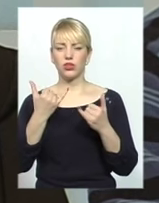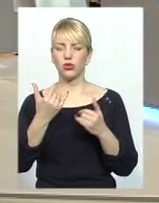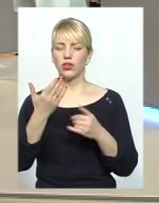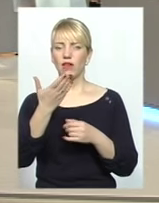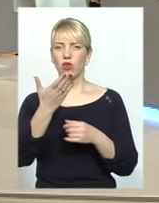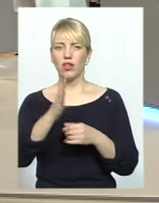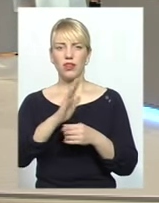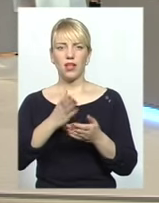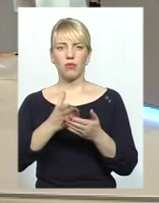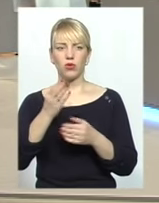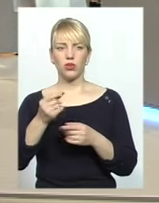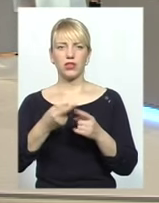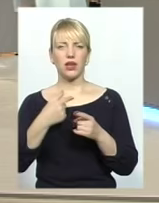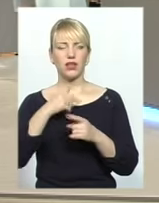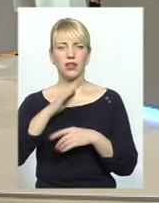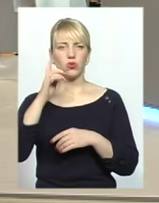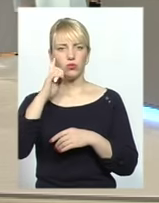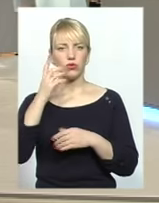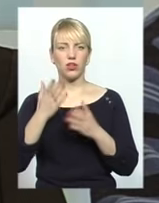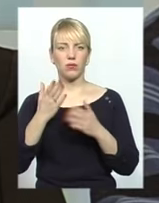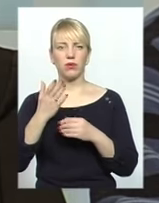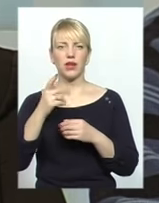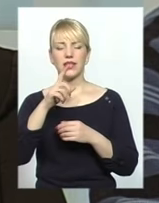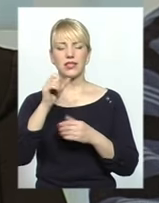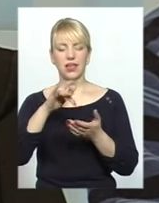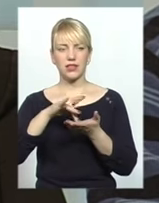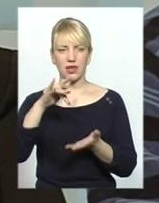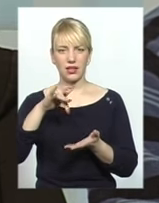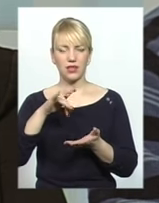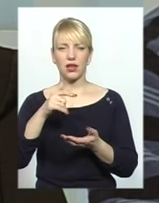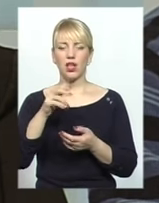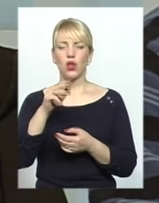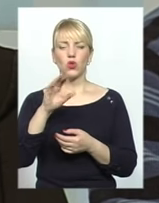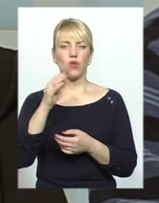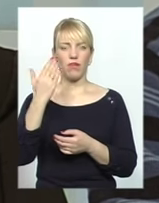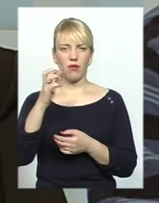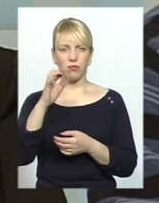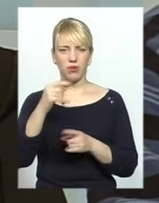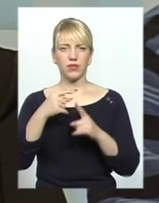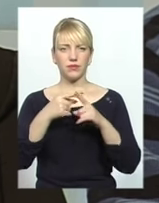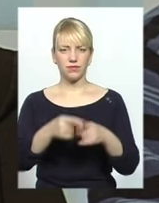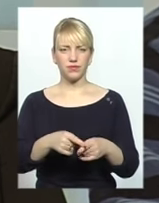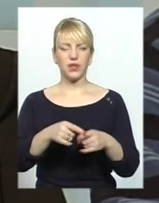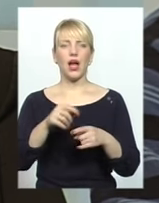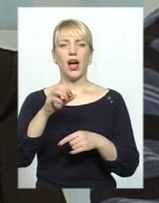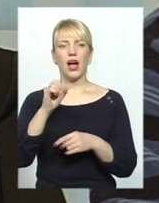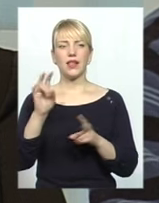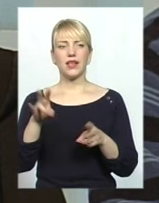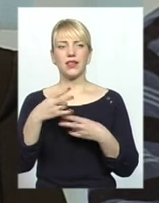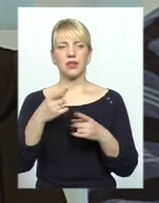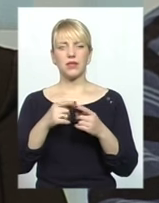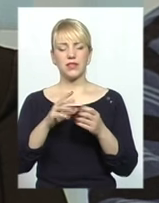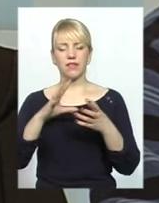що якби ваша громада звернулася за центр, то вам би не пішли на зустріч, і не зробили. Тому не треба це